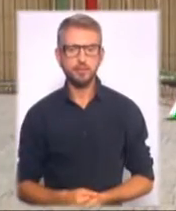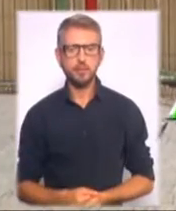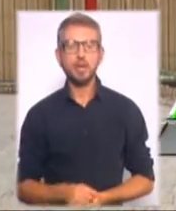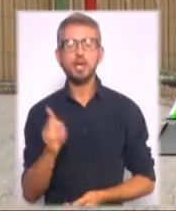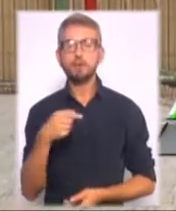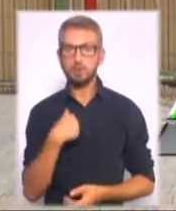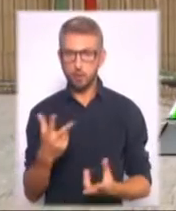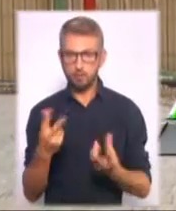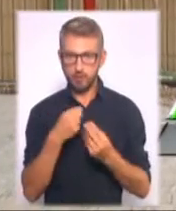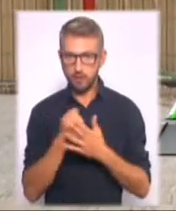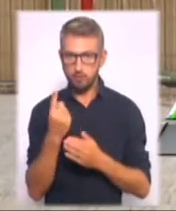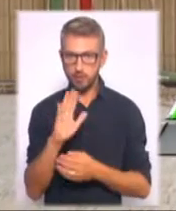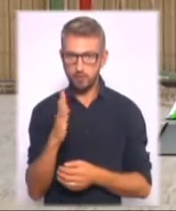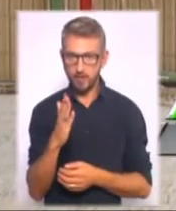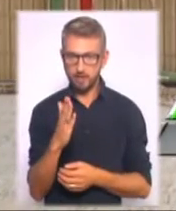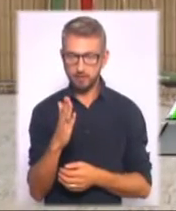обіцяєте до першого вересня?